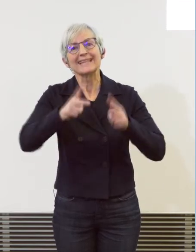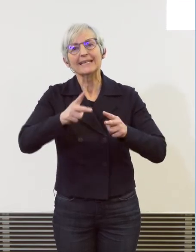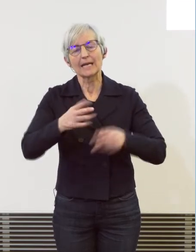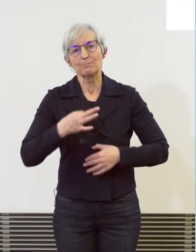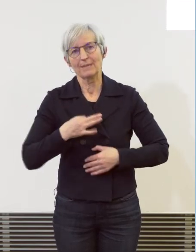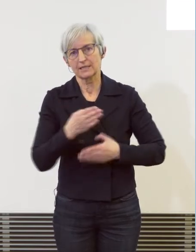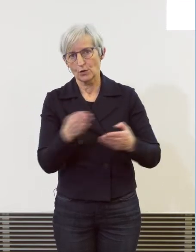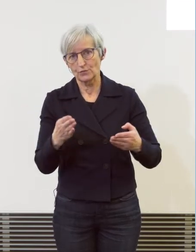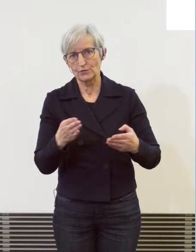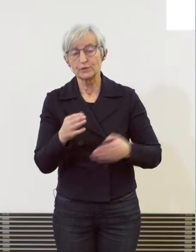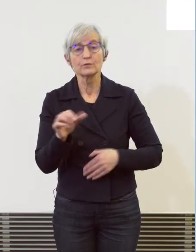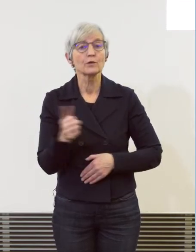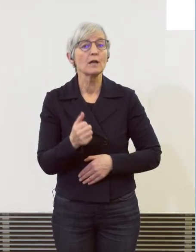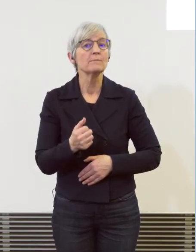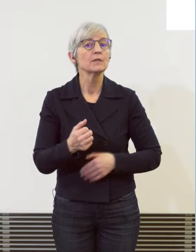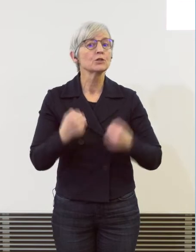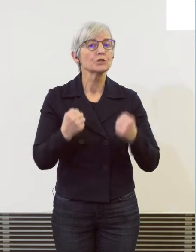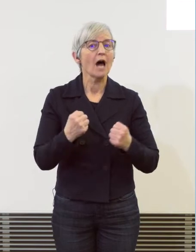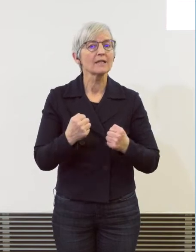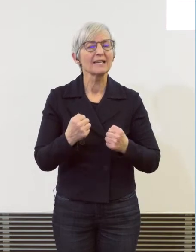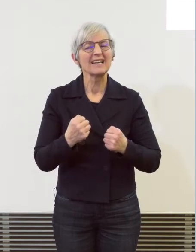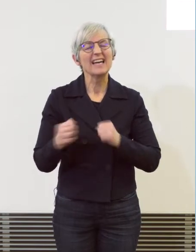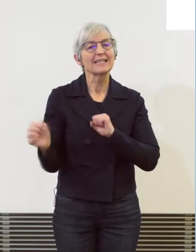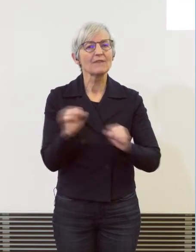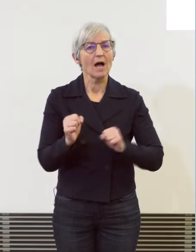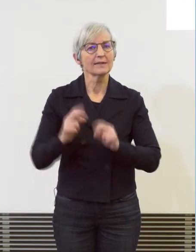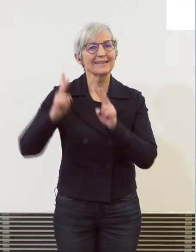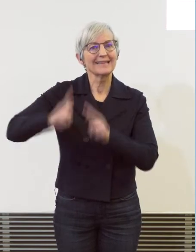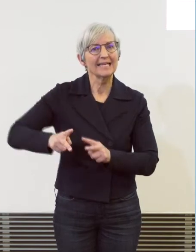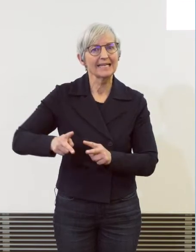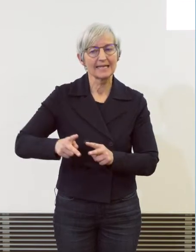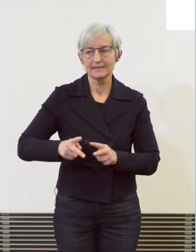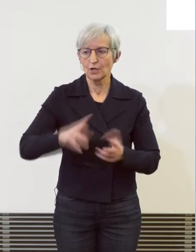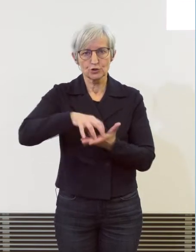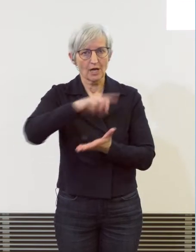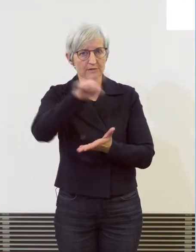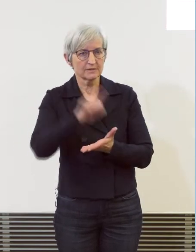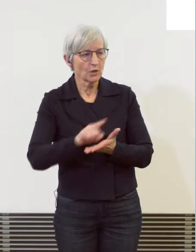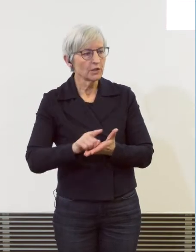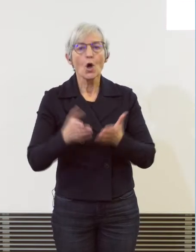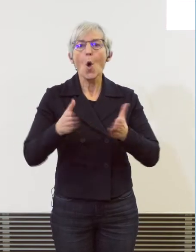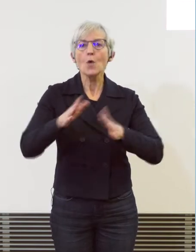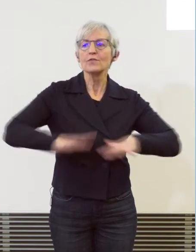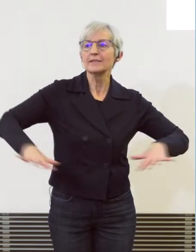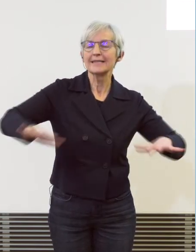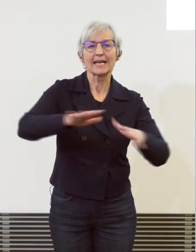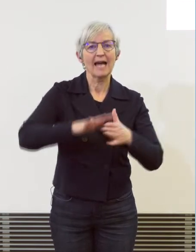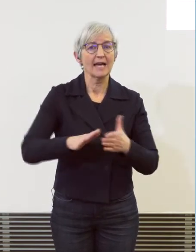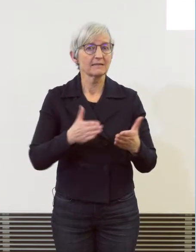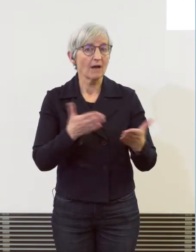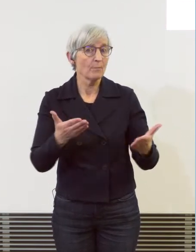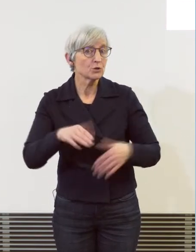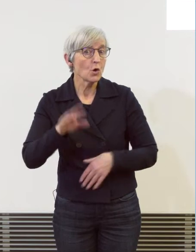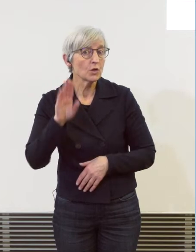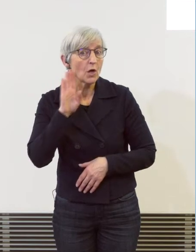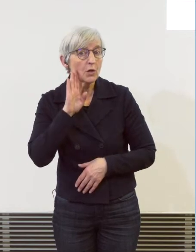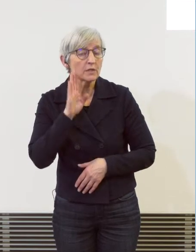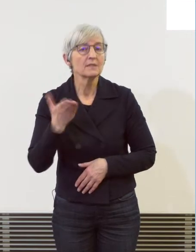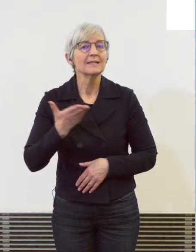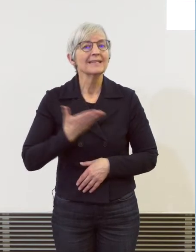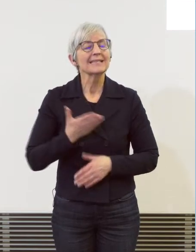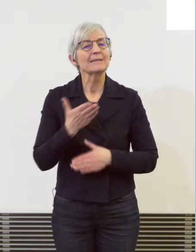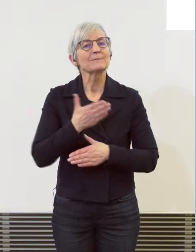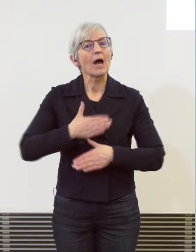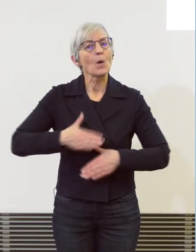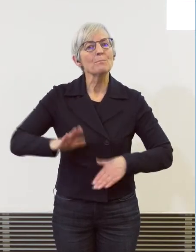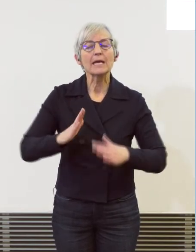Gewaltdelikte in der Stadt Zürich im öffentlichen Raum zugenommen. Aber sie haben es gehört, wir haben auch mehr Straftaten im Bereich der häuslichen Gewalt